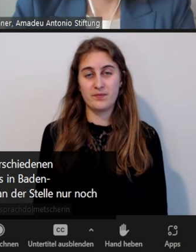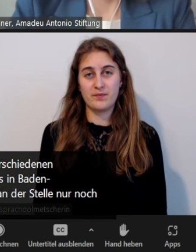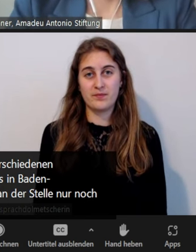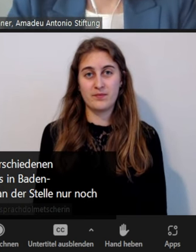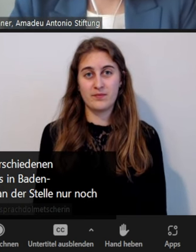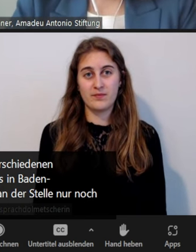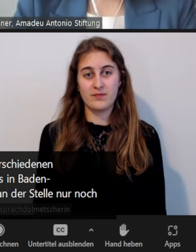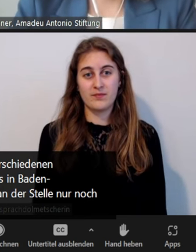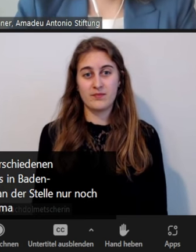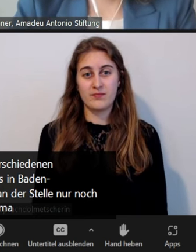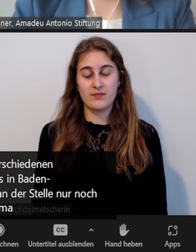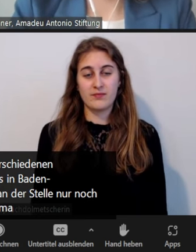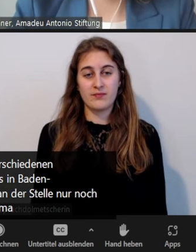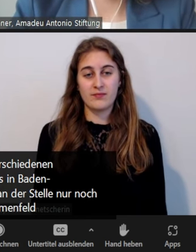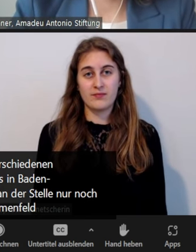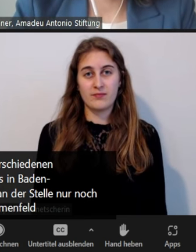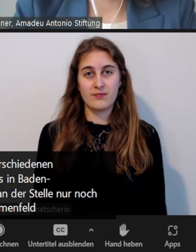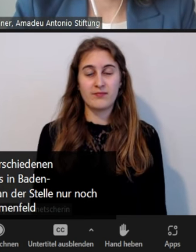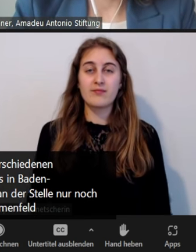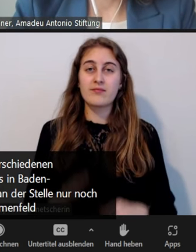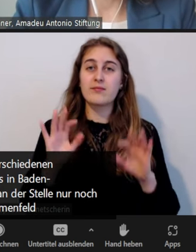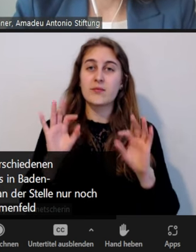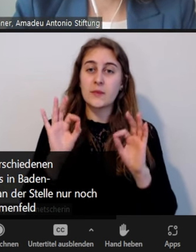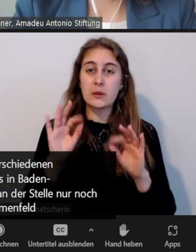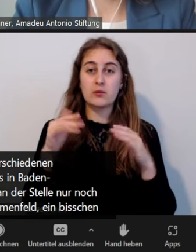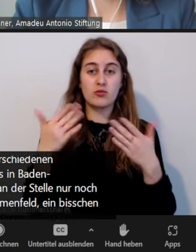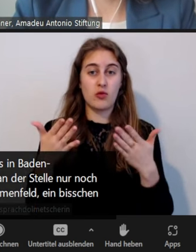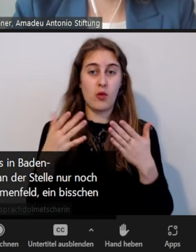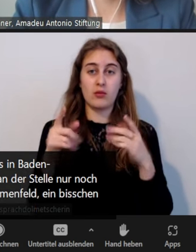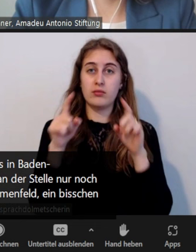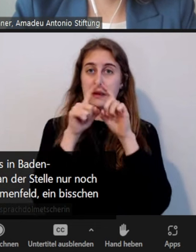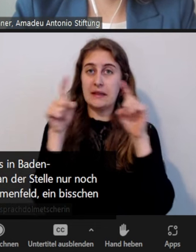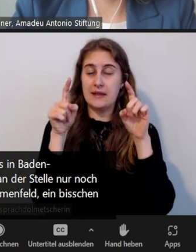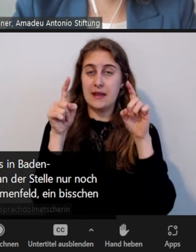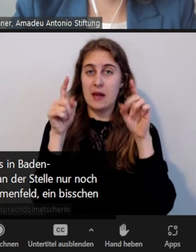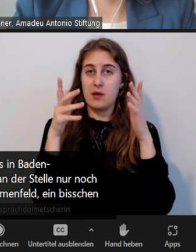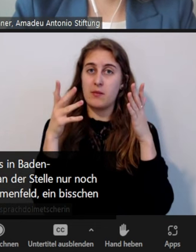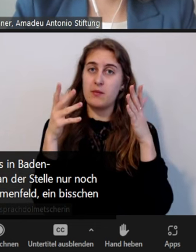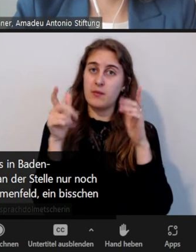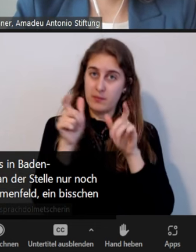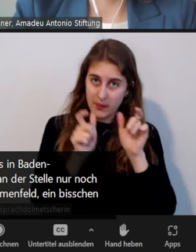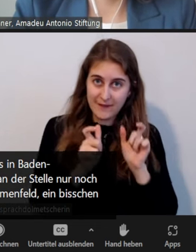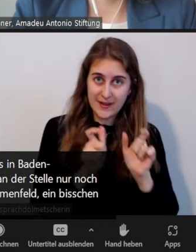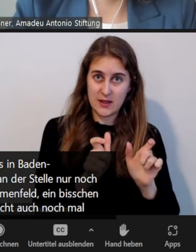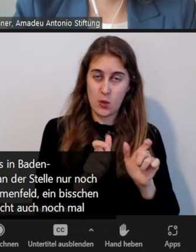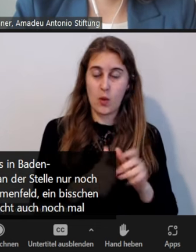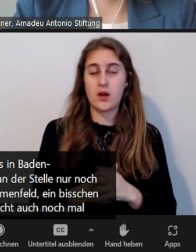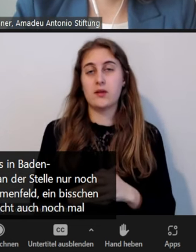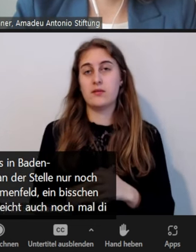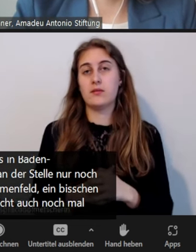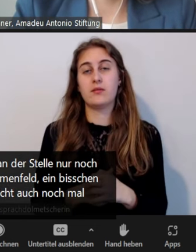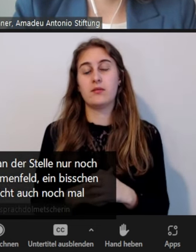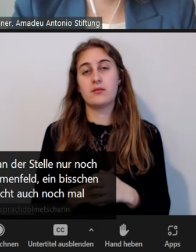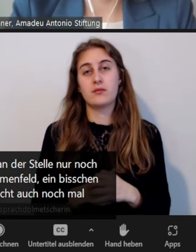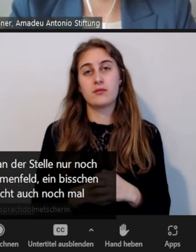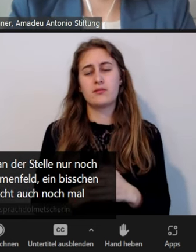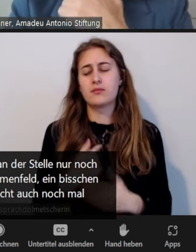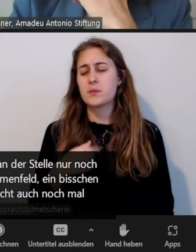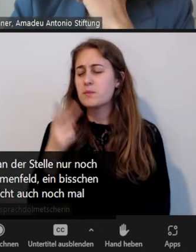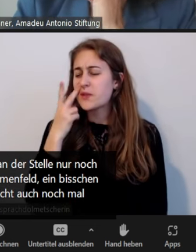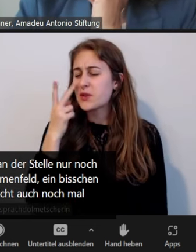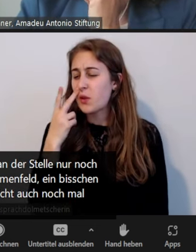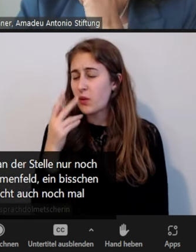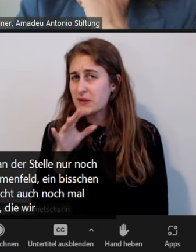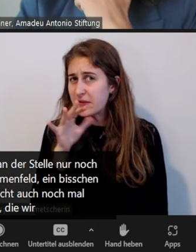das war jetzt für dieses Themenfeld ein bisschen Prävention. Jetzt muss ich noch mal gucken, vielleicht auch noch mal, weil es doch eine ganze Menge